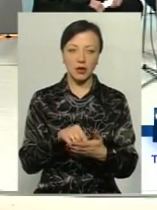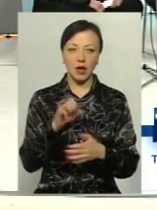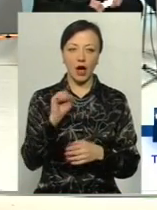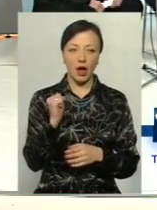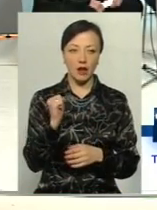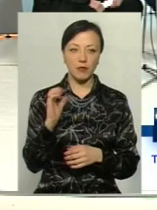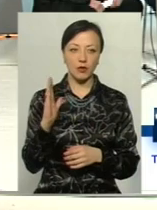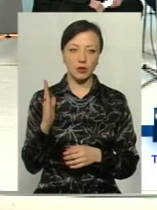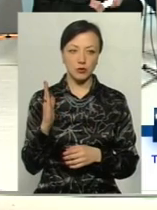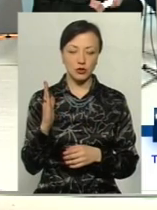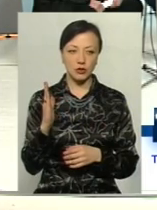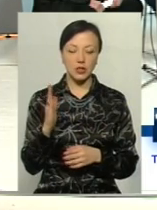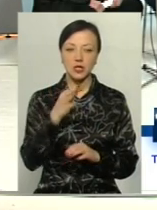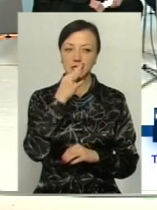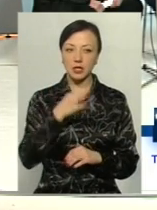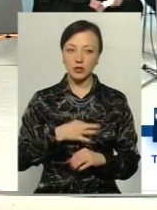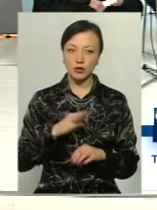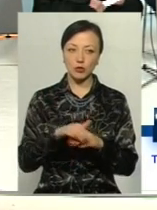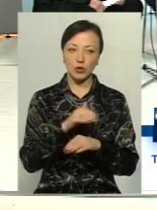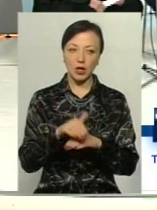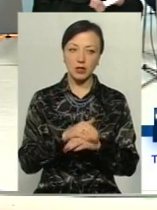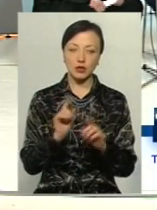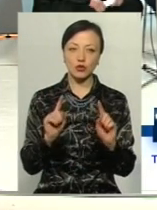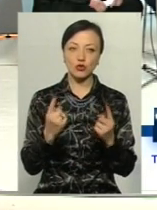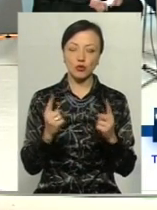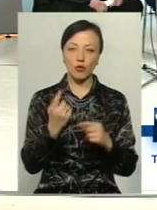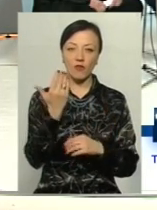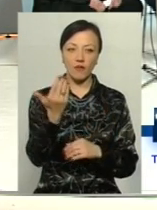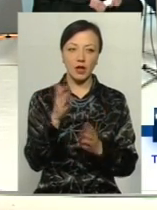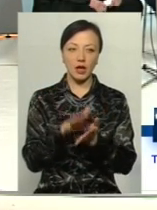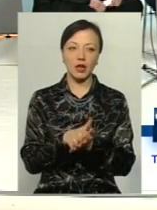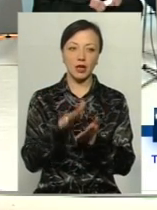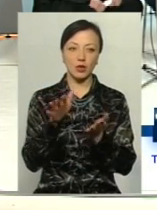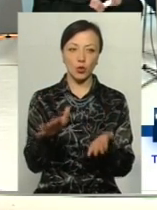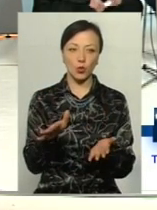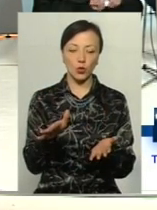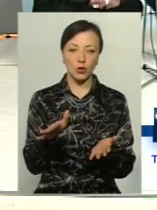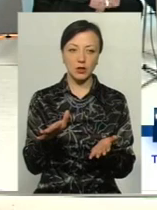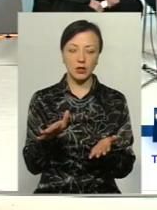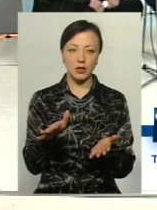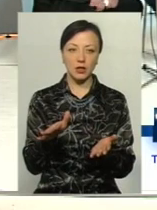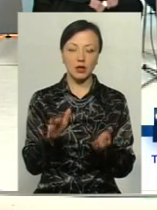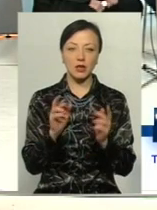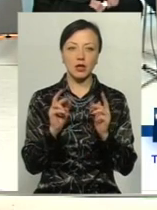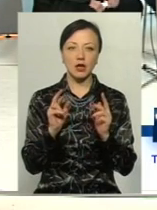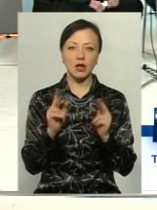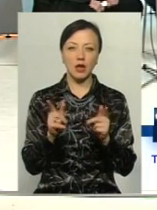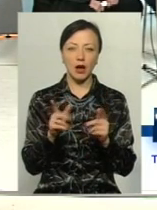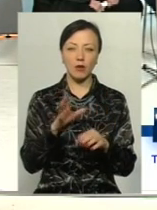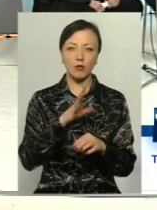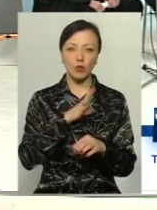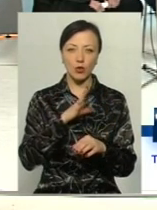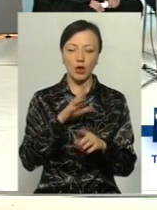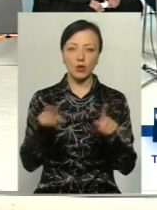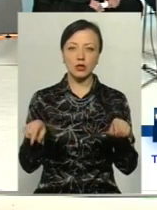Володимирович, скажіть, будь ласка, чому ви перефікуєте те, як відбулися встановочі збори